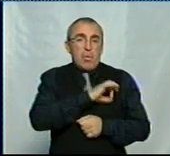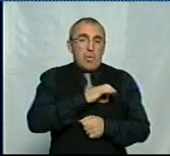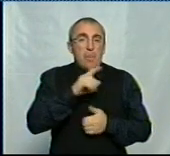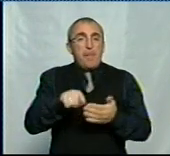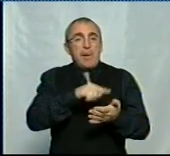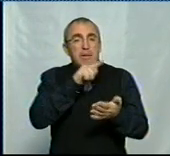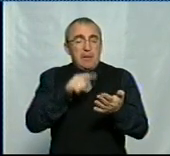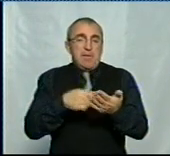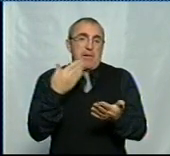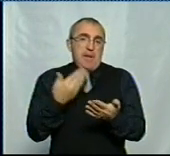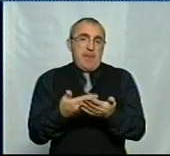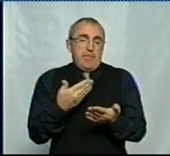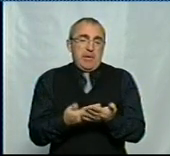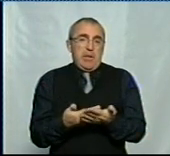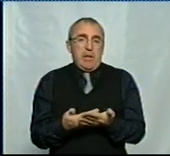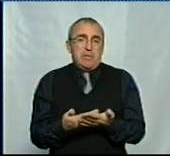питань. Наприклад,